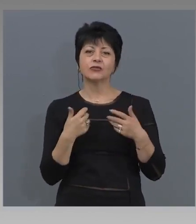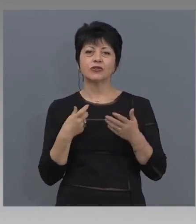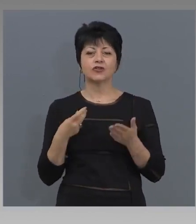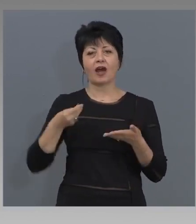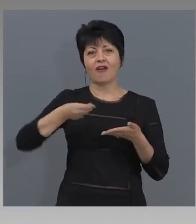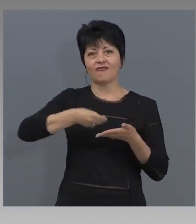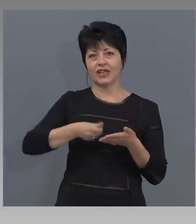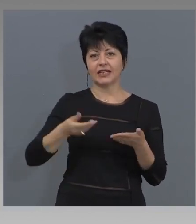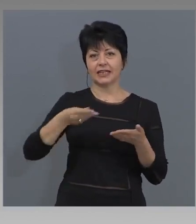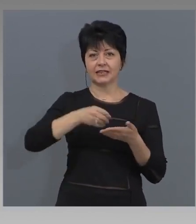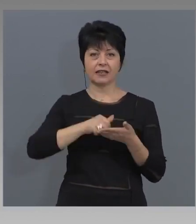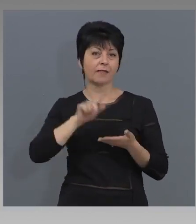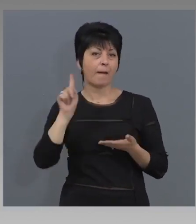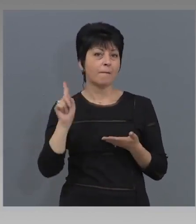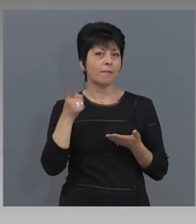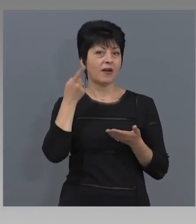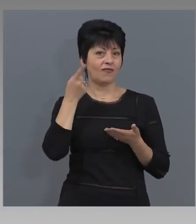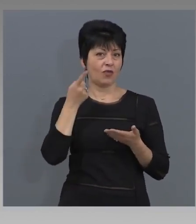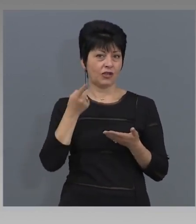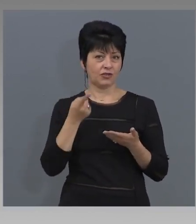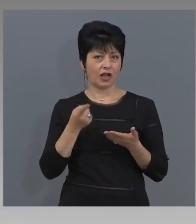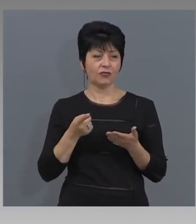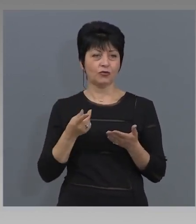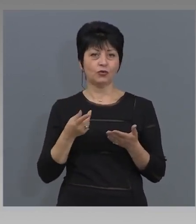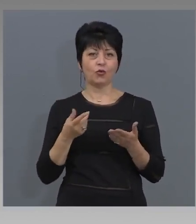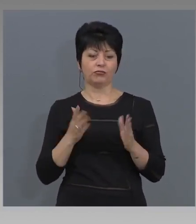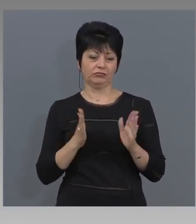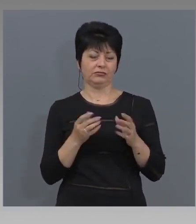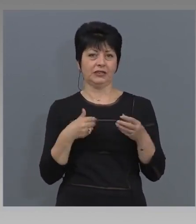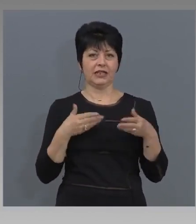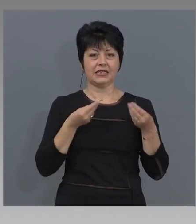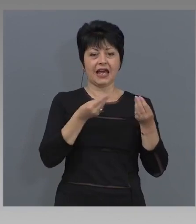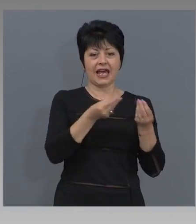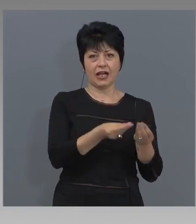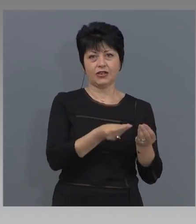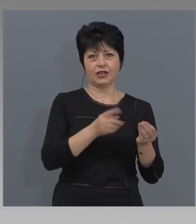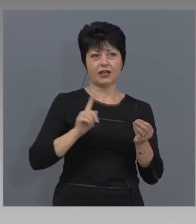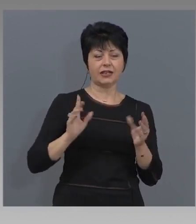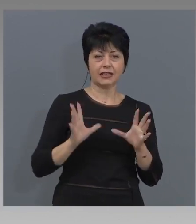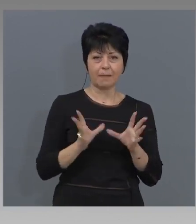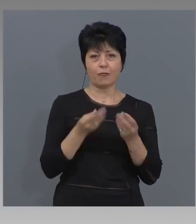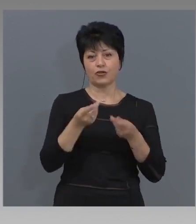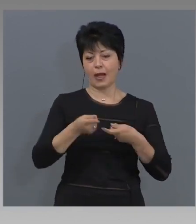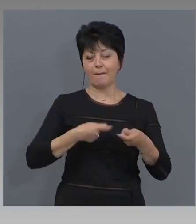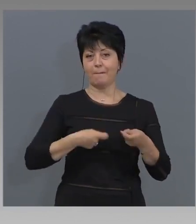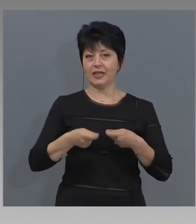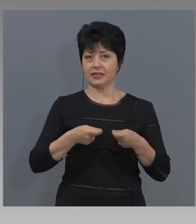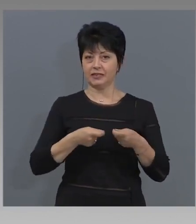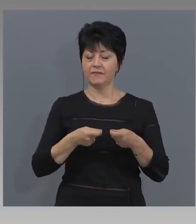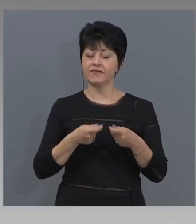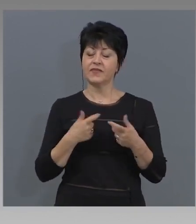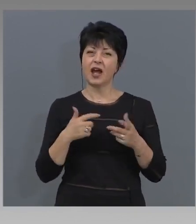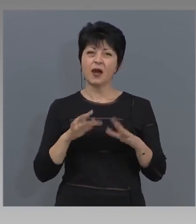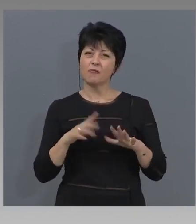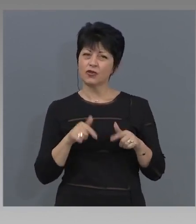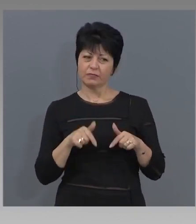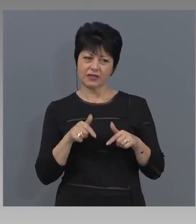финансираме първоначалното зареждане на бизнеса, за да стартира. Може би тук е редно да споделя,